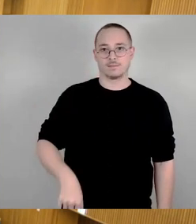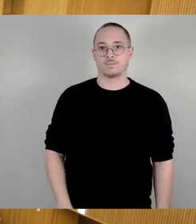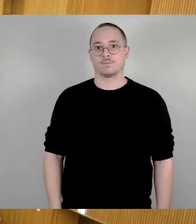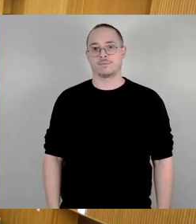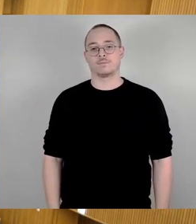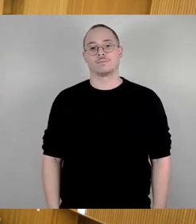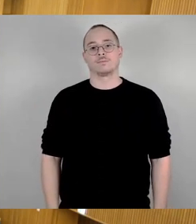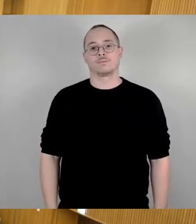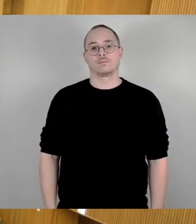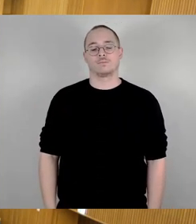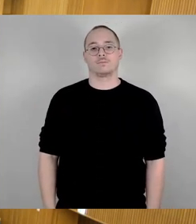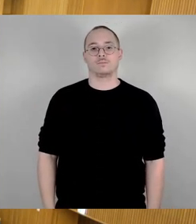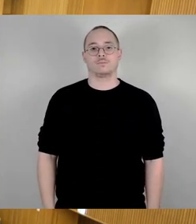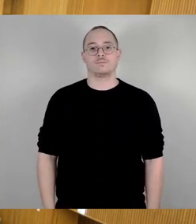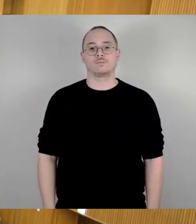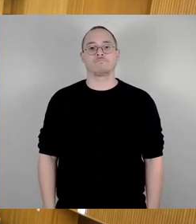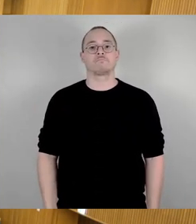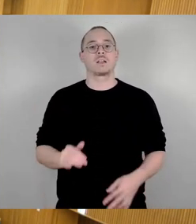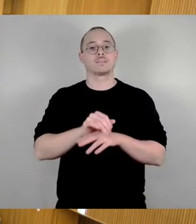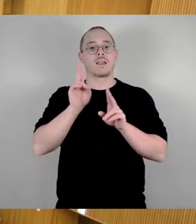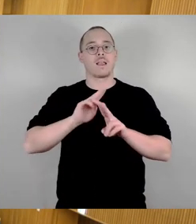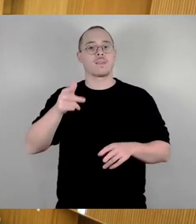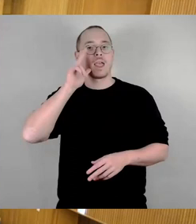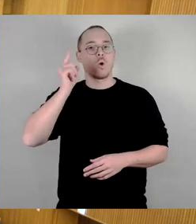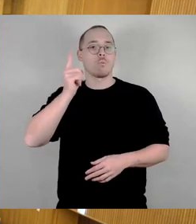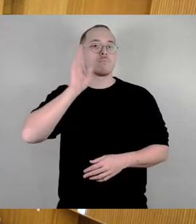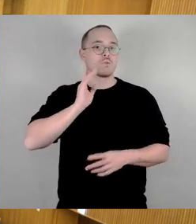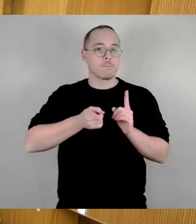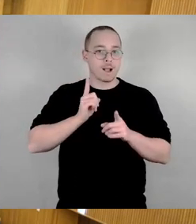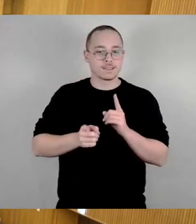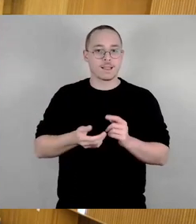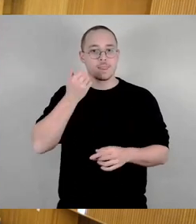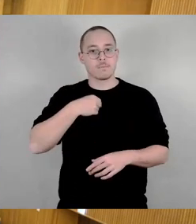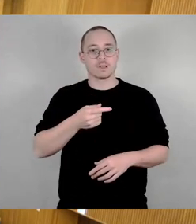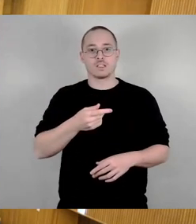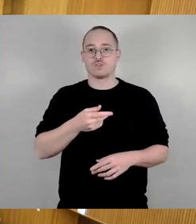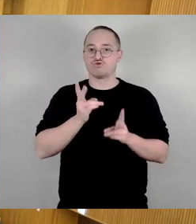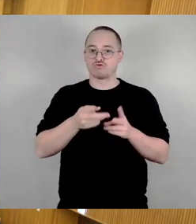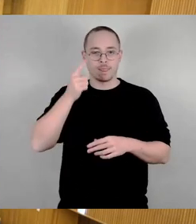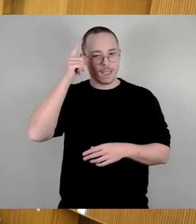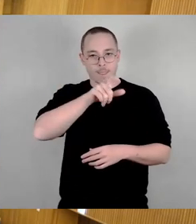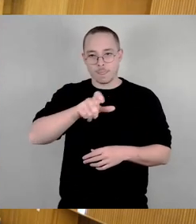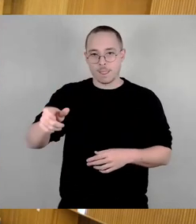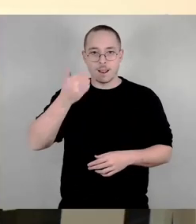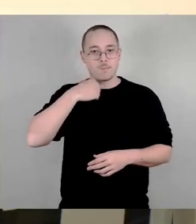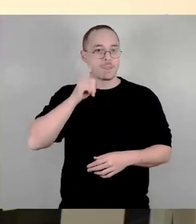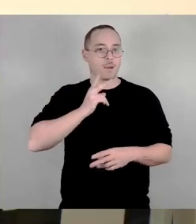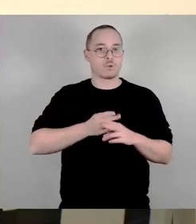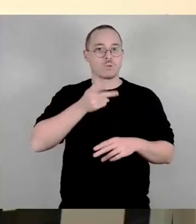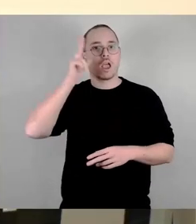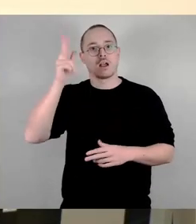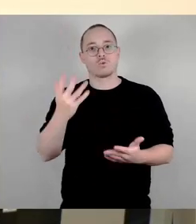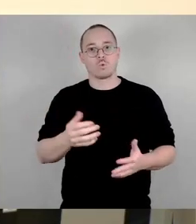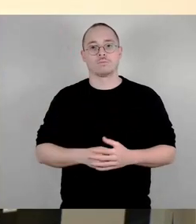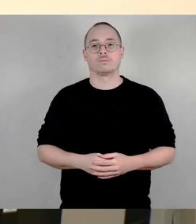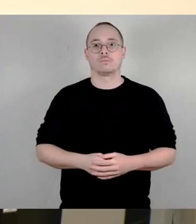Sehr geehrter Herr Oberbürgermeister, liebe Stadträte, liebe Stadträte, sehr geehrte Damen und Herren. Ich muss vorausschicken, dass ich mich gegebenenfalls abweichend von meiner